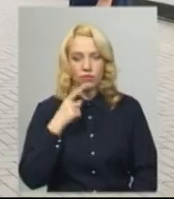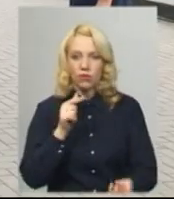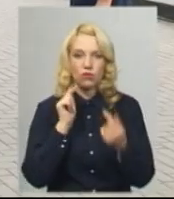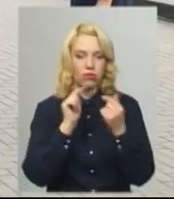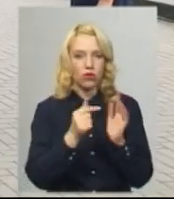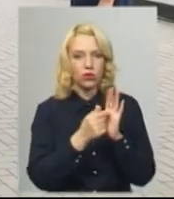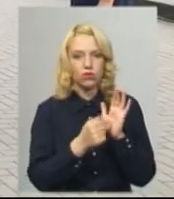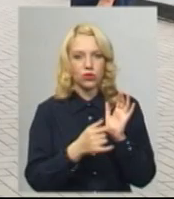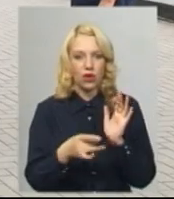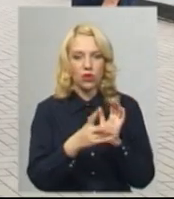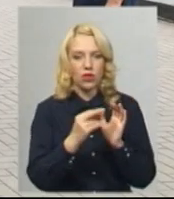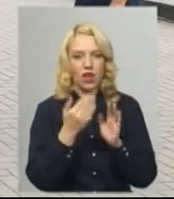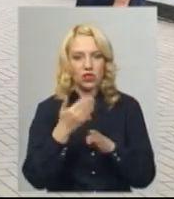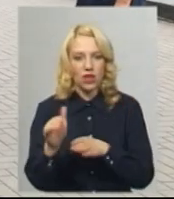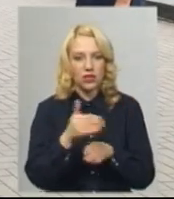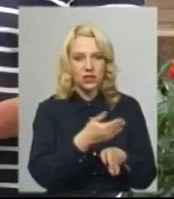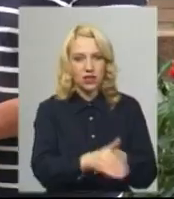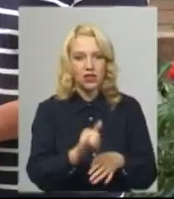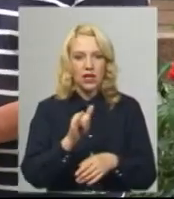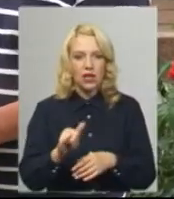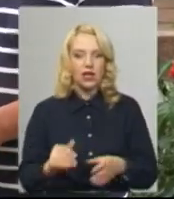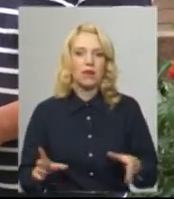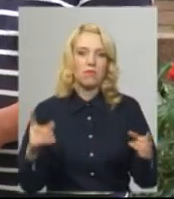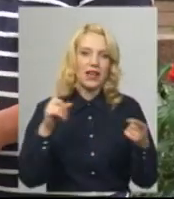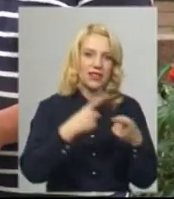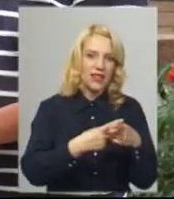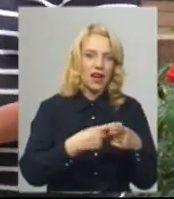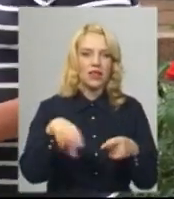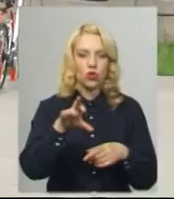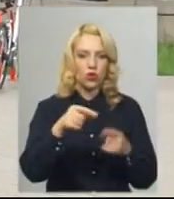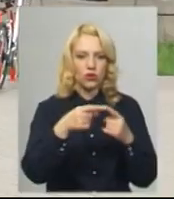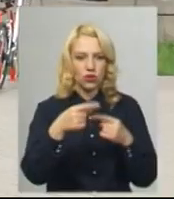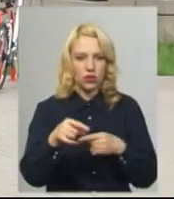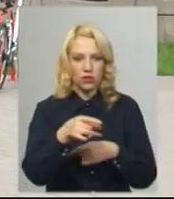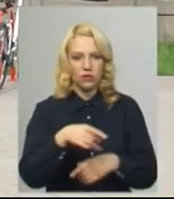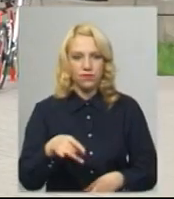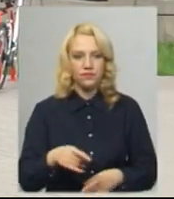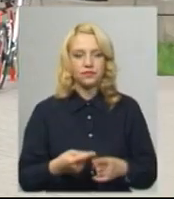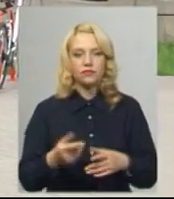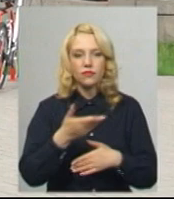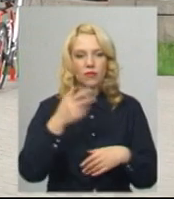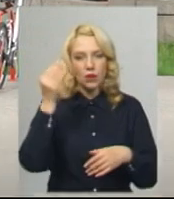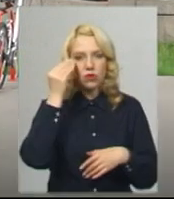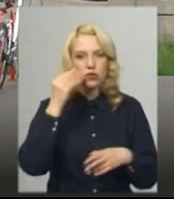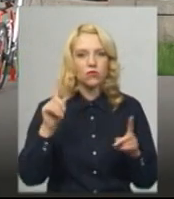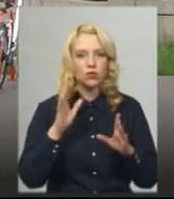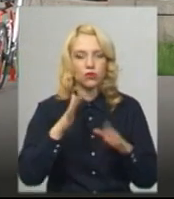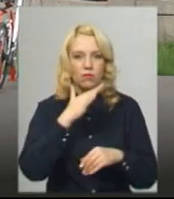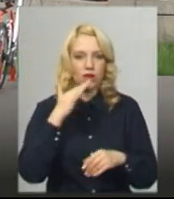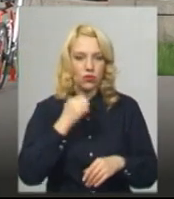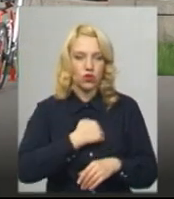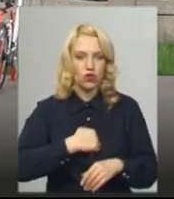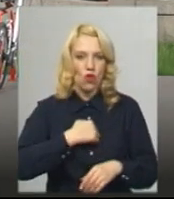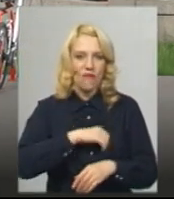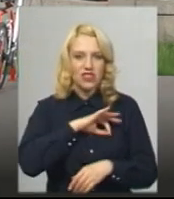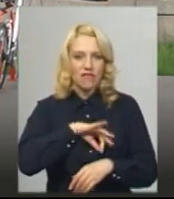поділу району на частини та їх приєднання до двох інших районів. Тим паче перед виборами до місцевих рад. Ми підозрюємо, що буде дуже багато зловживань, в тому